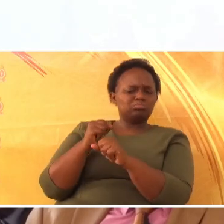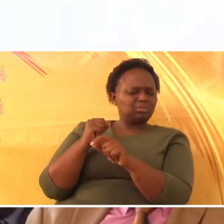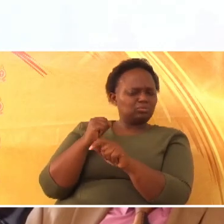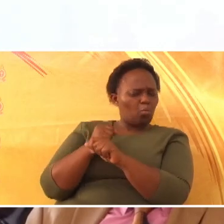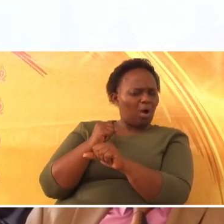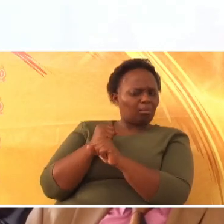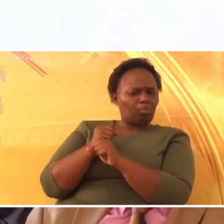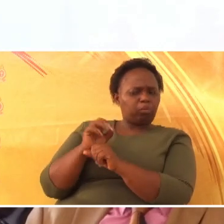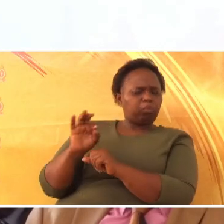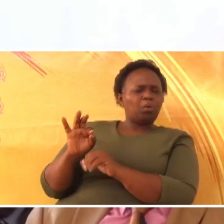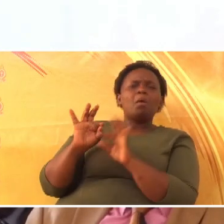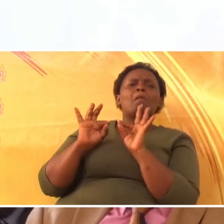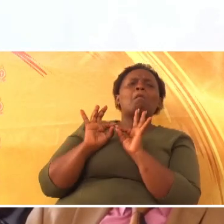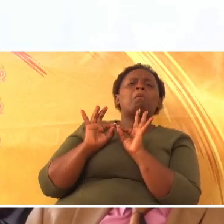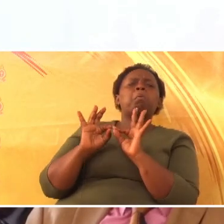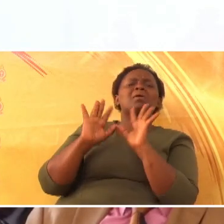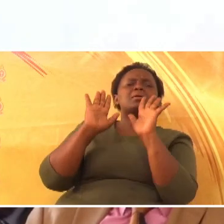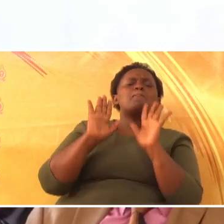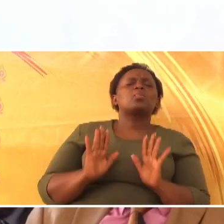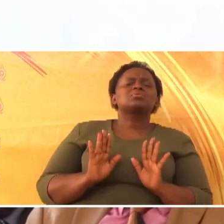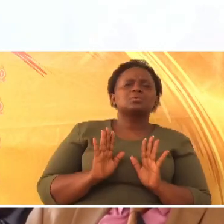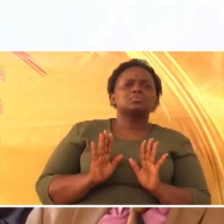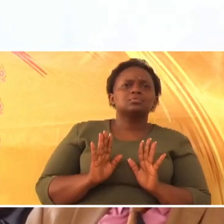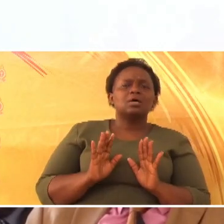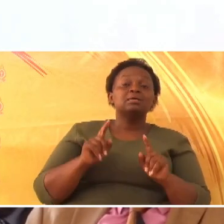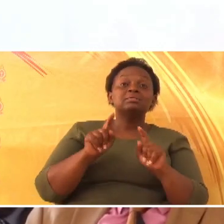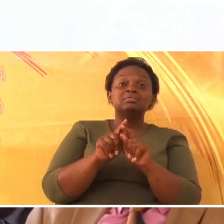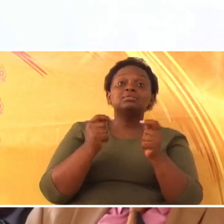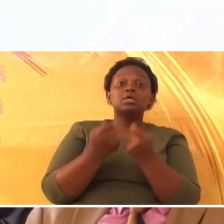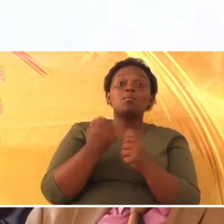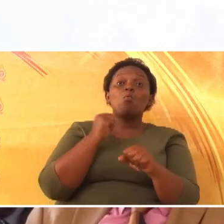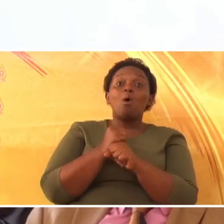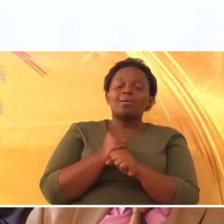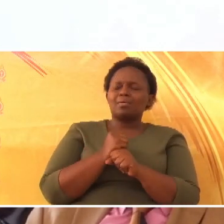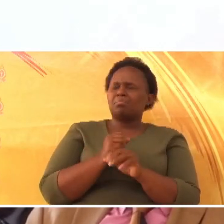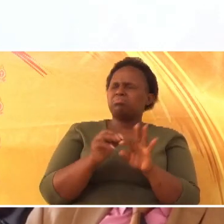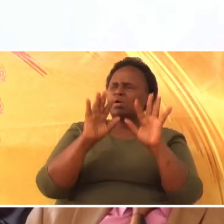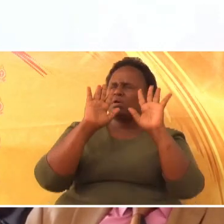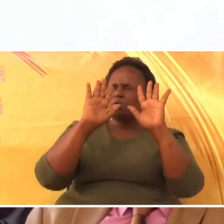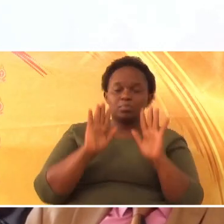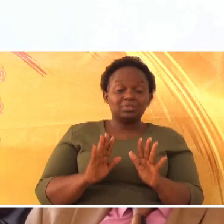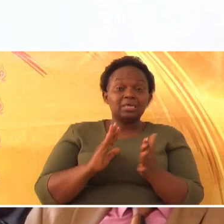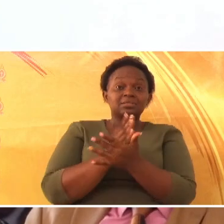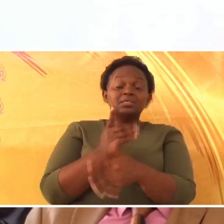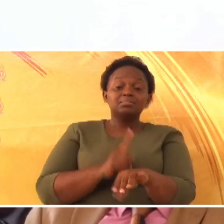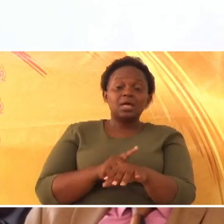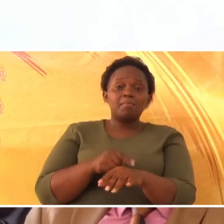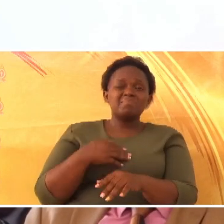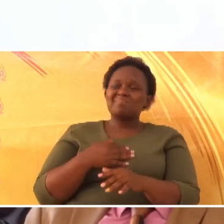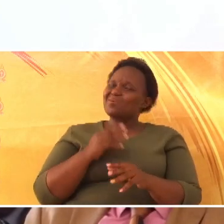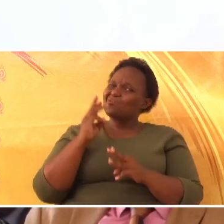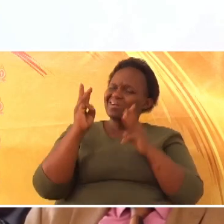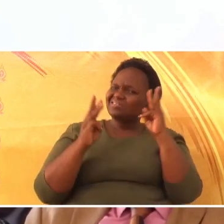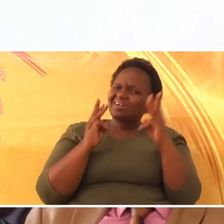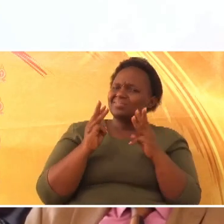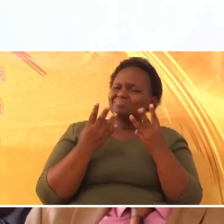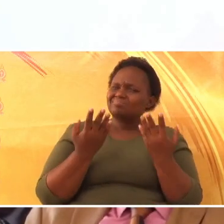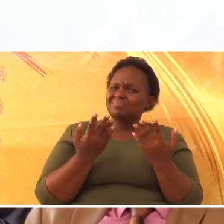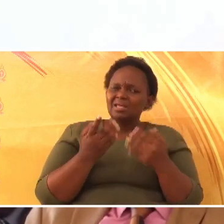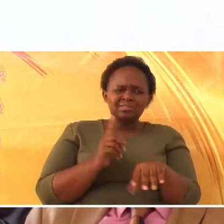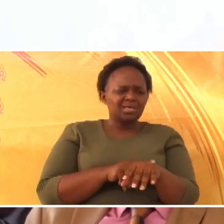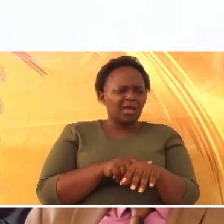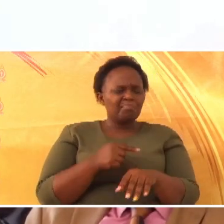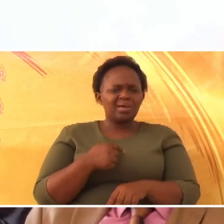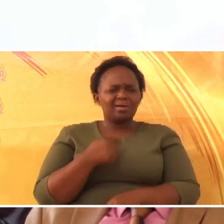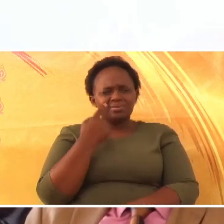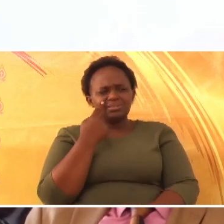katika mbio hii. Teamwork. Wakati mwingine na shangaa sana, ni napo